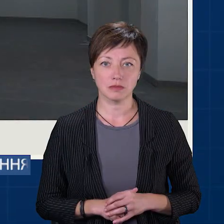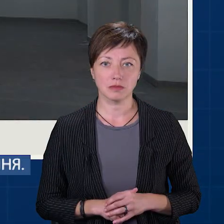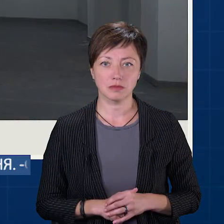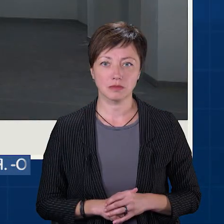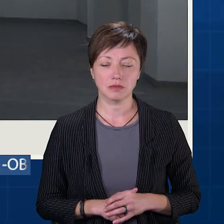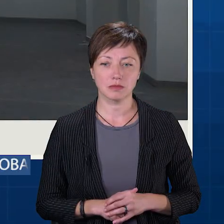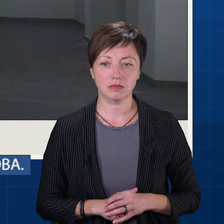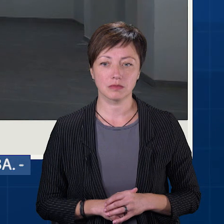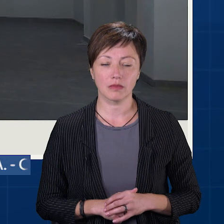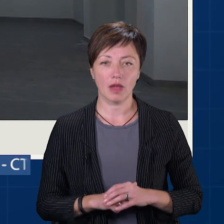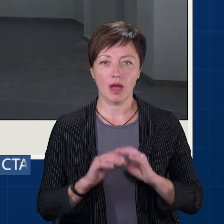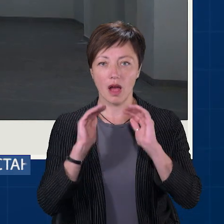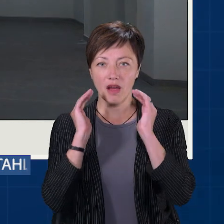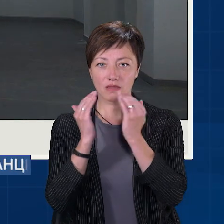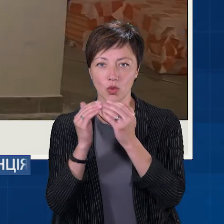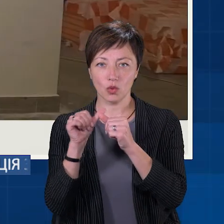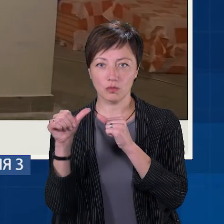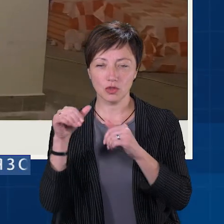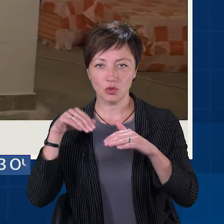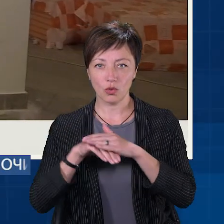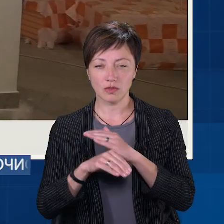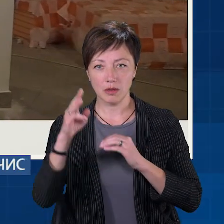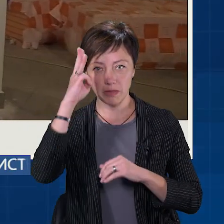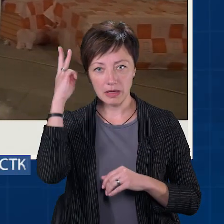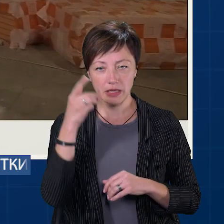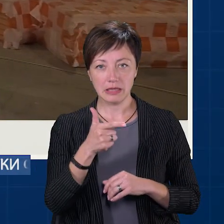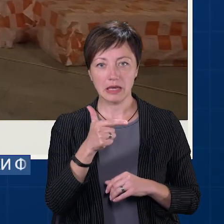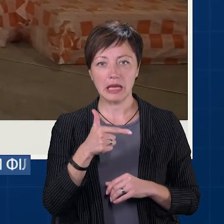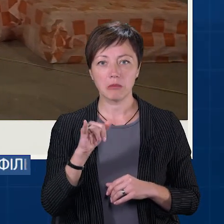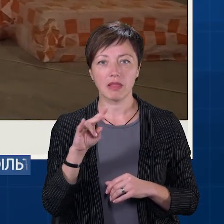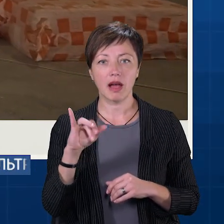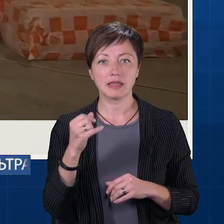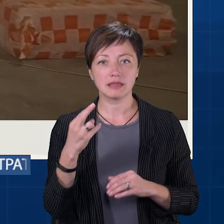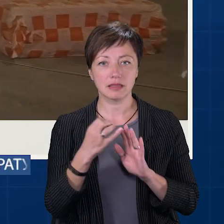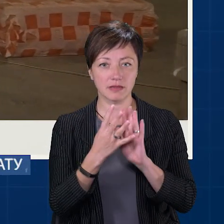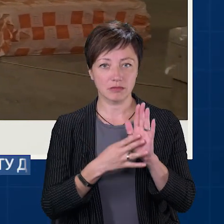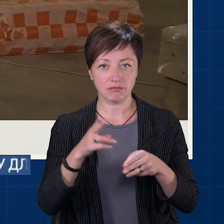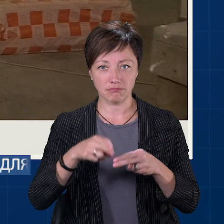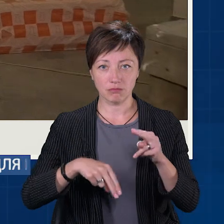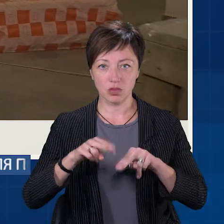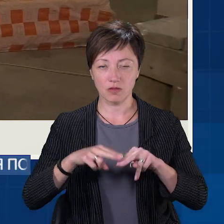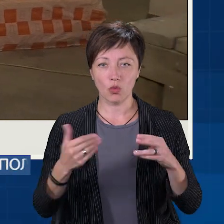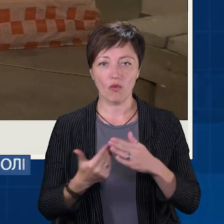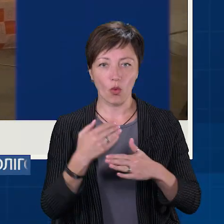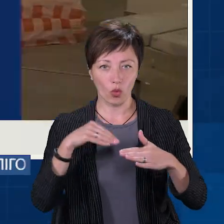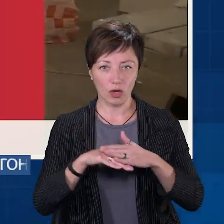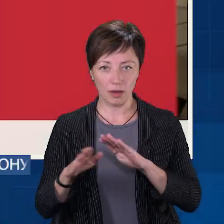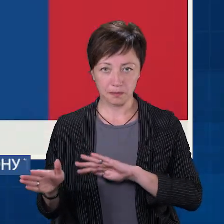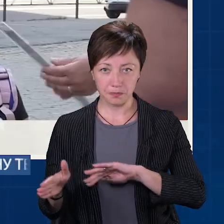Автономне сховище. У Хмельницькій гімназії номер 19 завершують будівництво нового укриття.